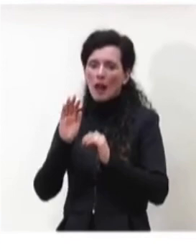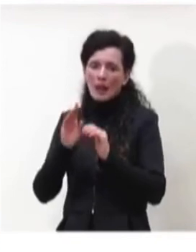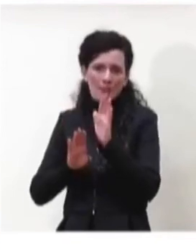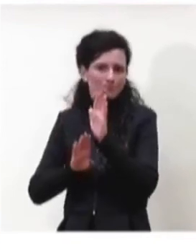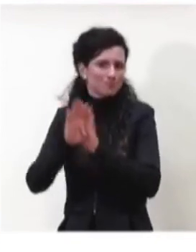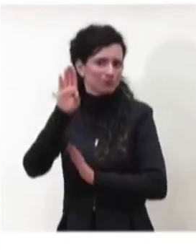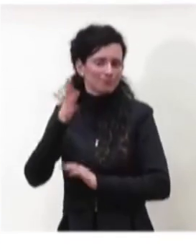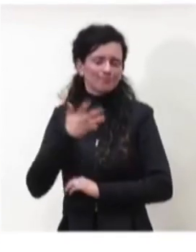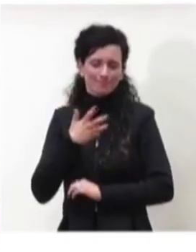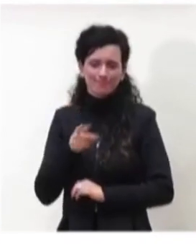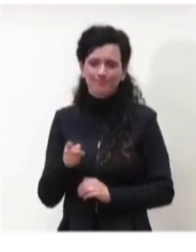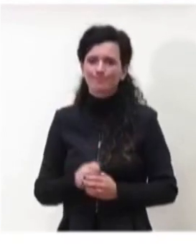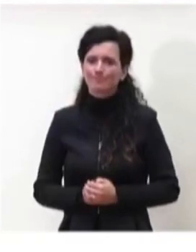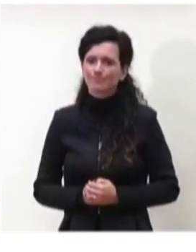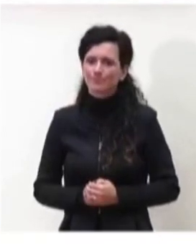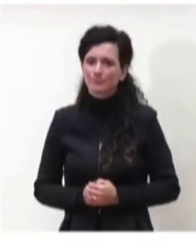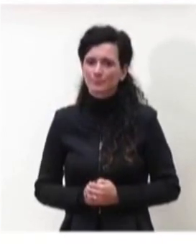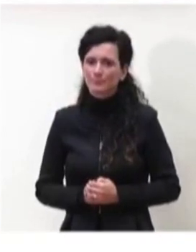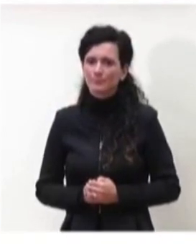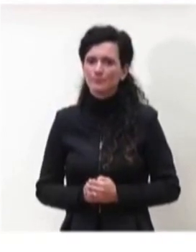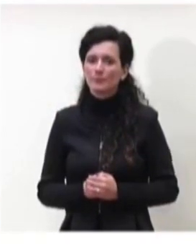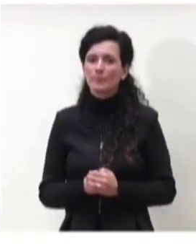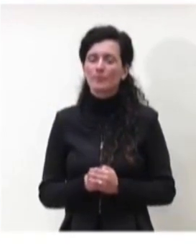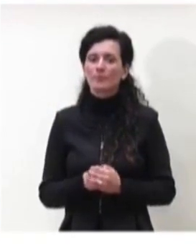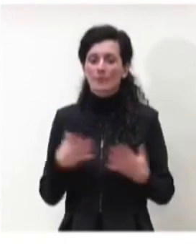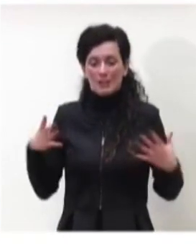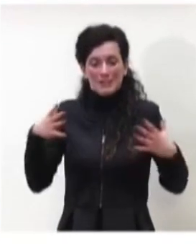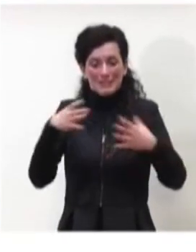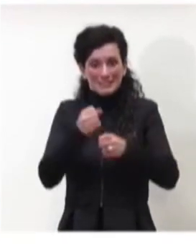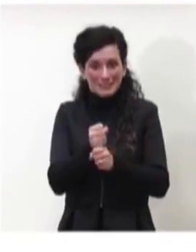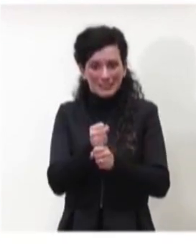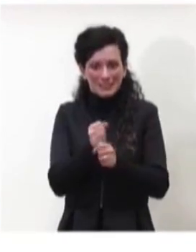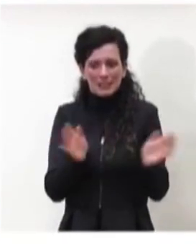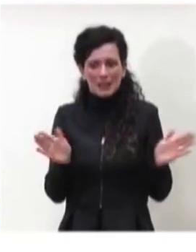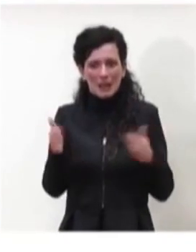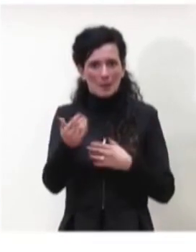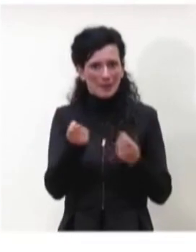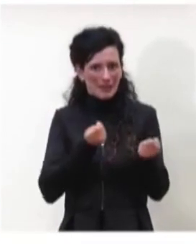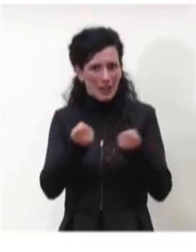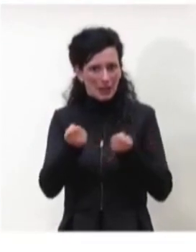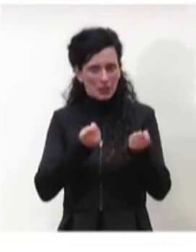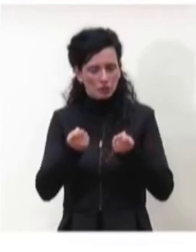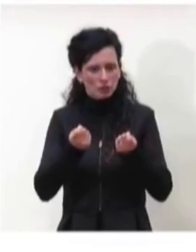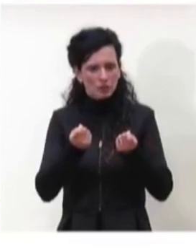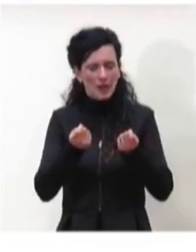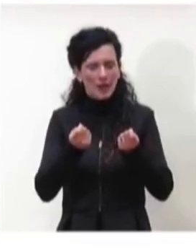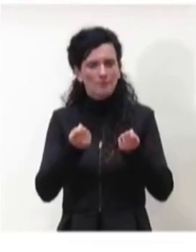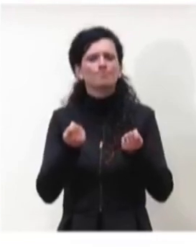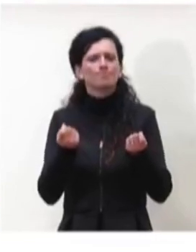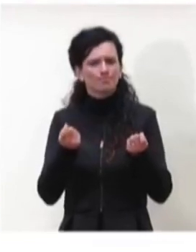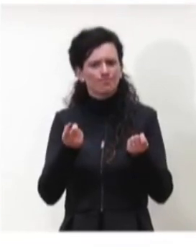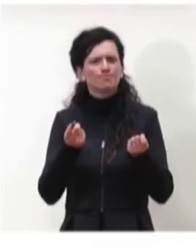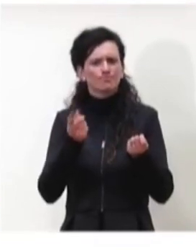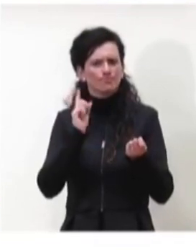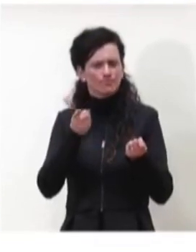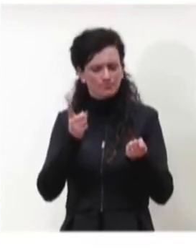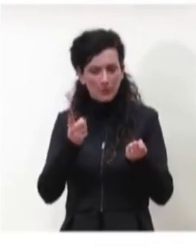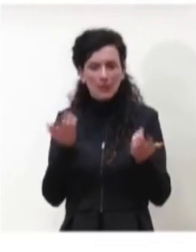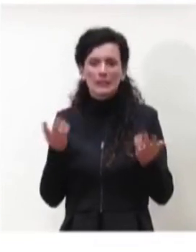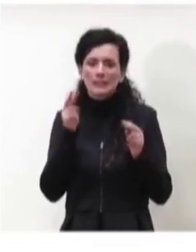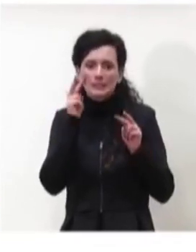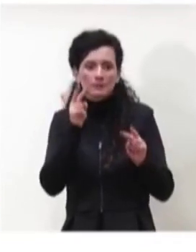Le conclusioni della cabina di regia questa settimana sono che si osserva un peggioramento